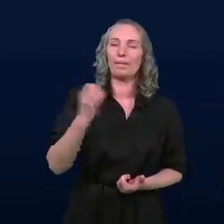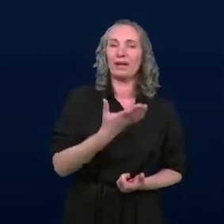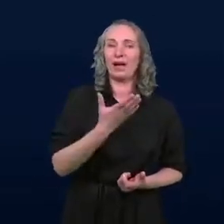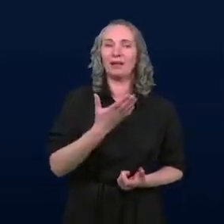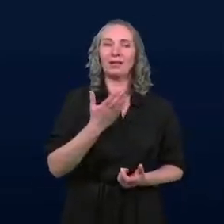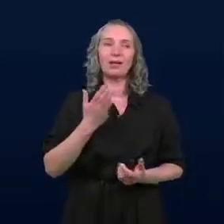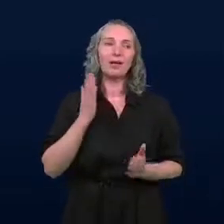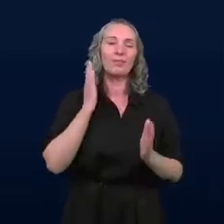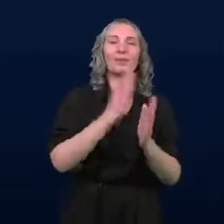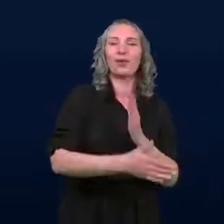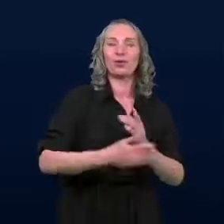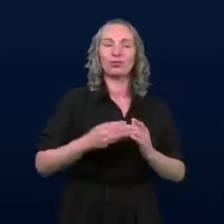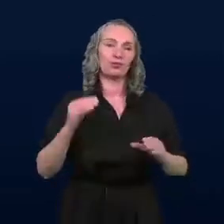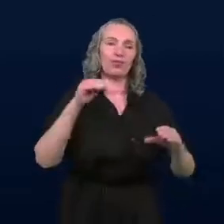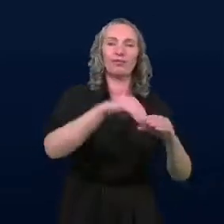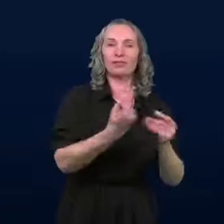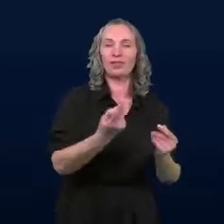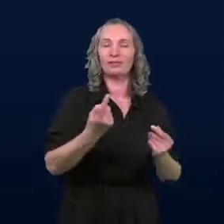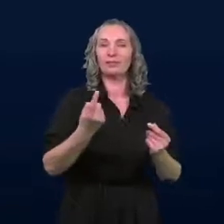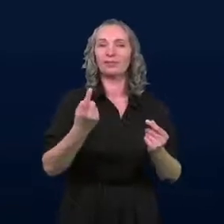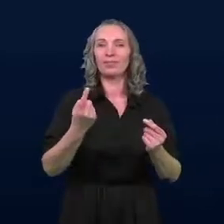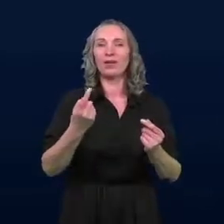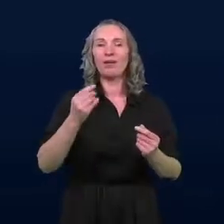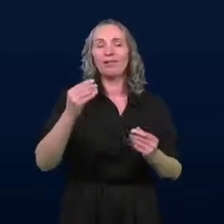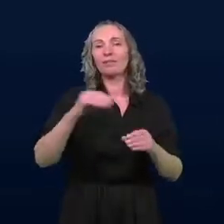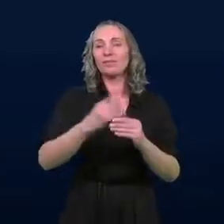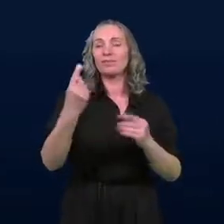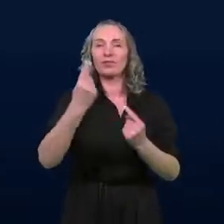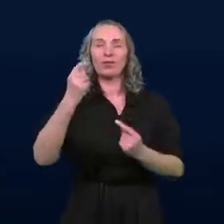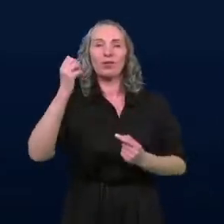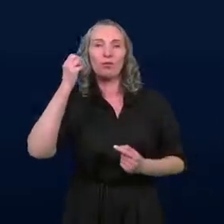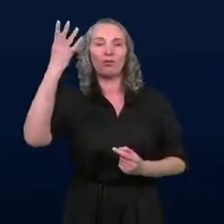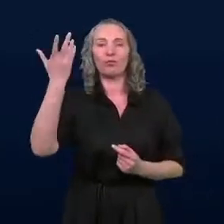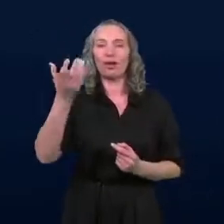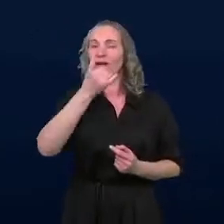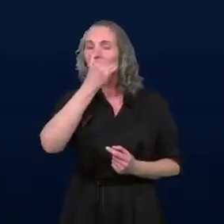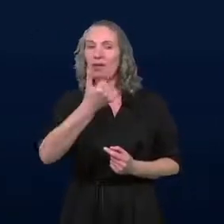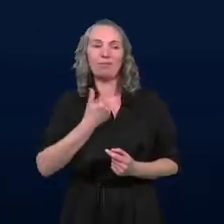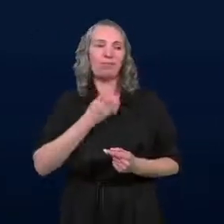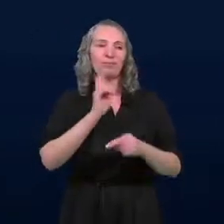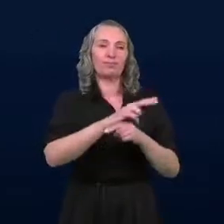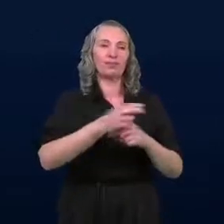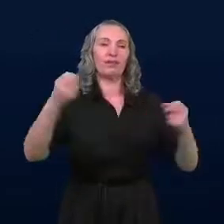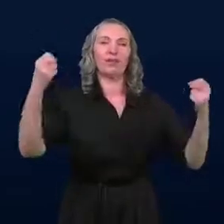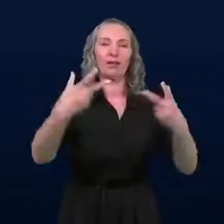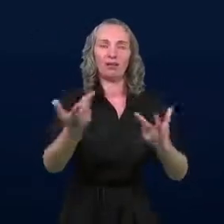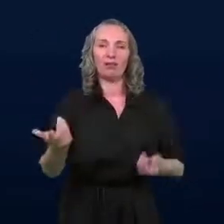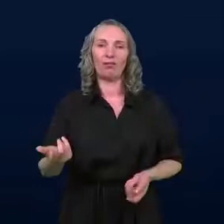bezpośredniego uczestnictwa w wydarzeniach kulturalnych. Nie mogliśmy chodzić do kina,